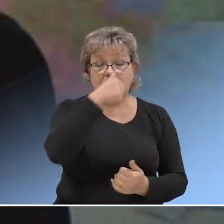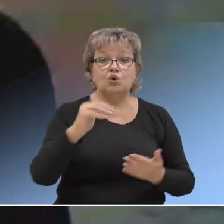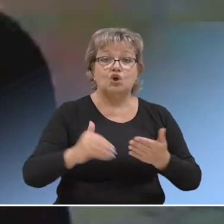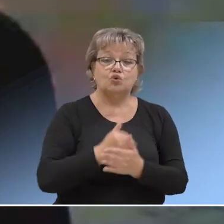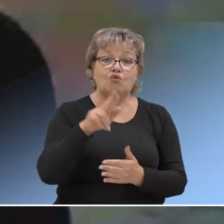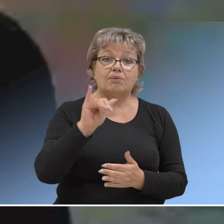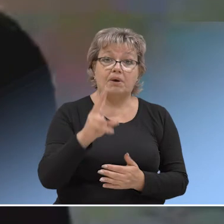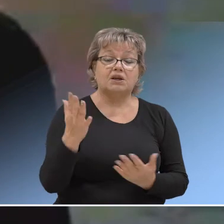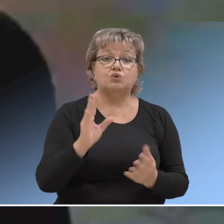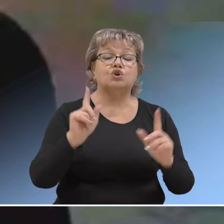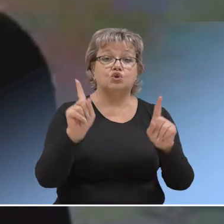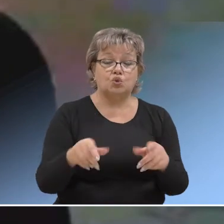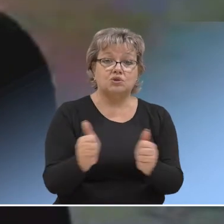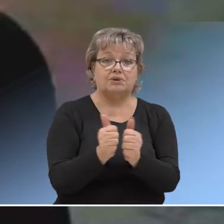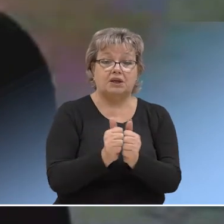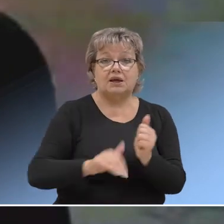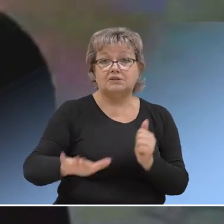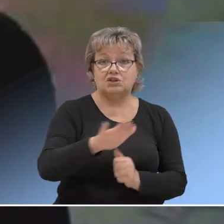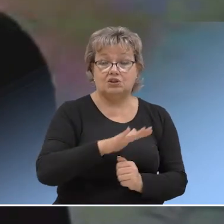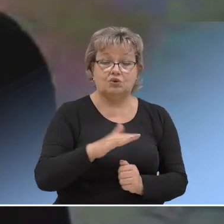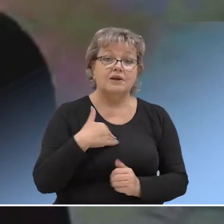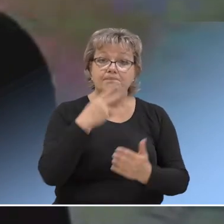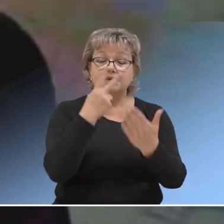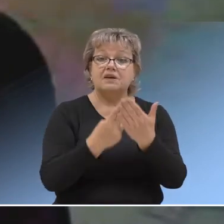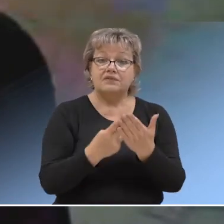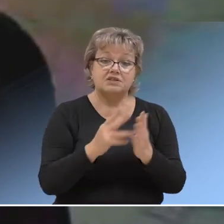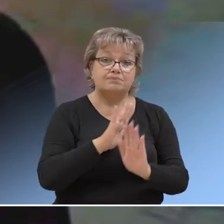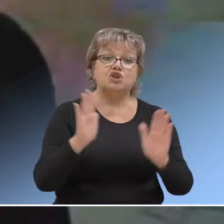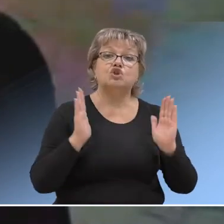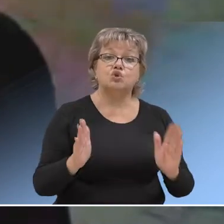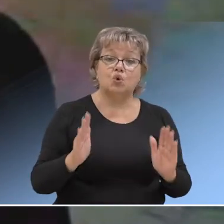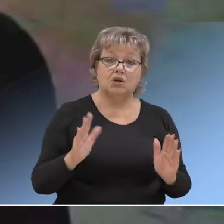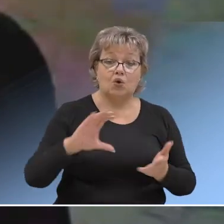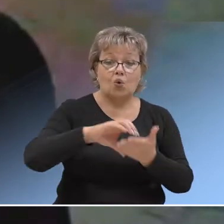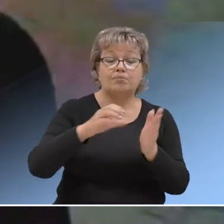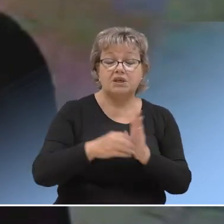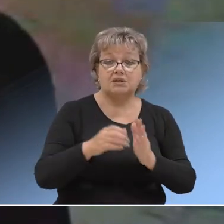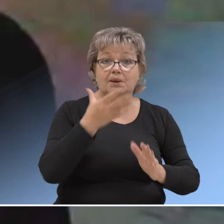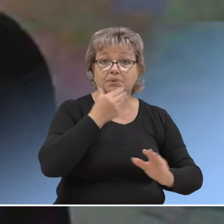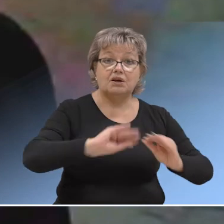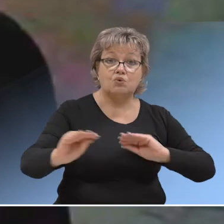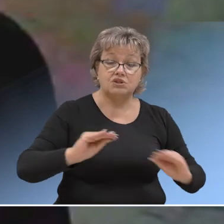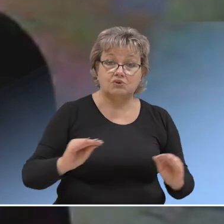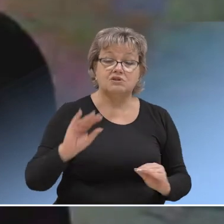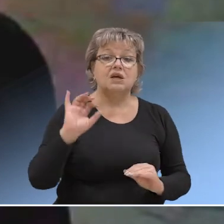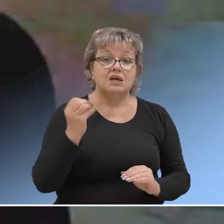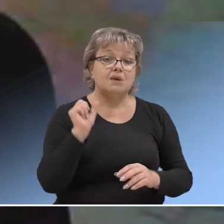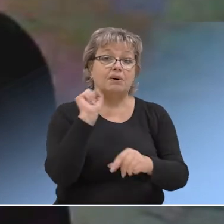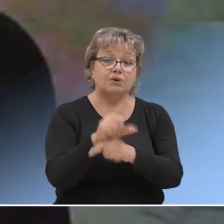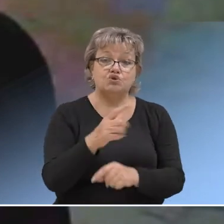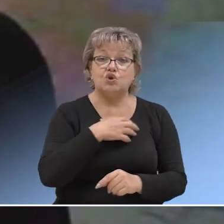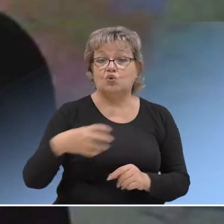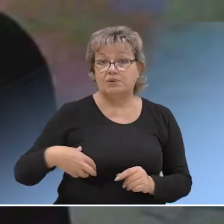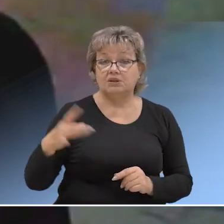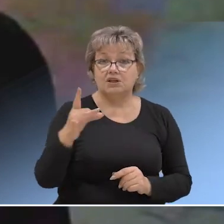году новый парк, который тоже прилегает к этой территории. Мы видим не только объекты благоустройства синхронизации, но еще по